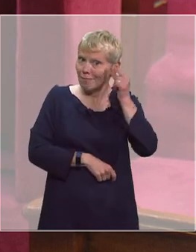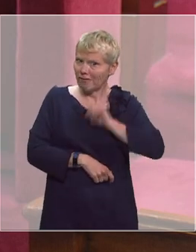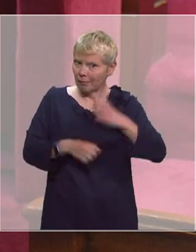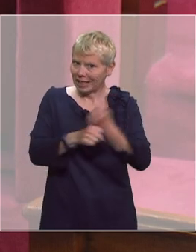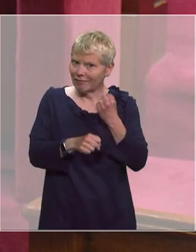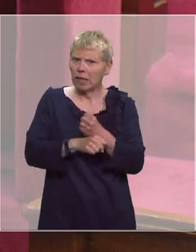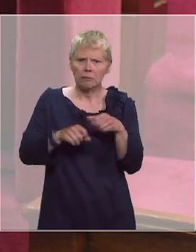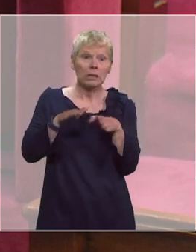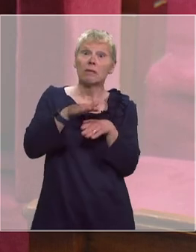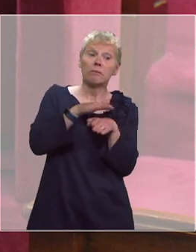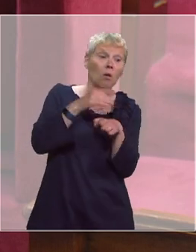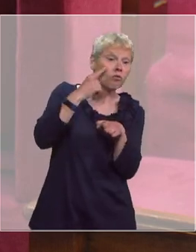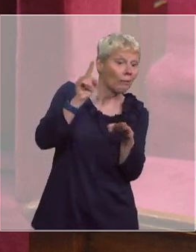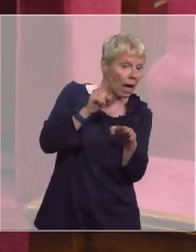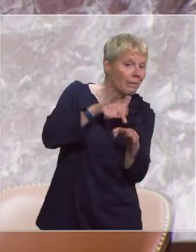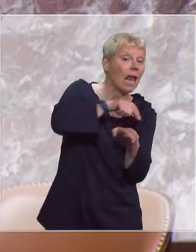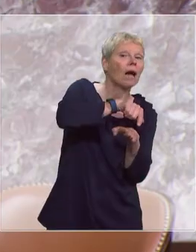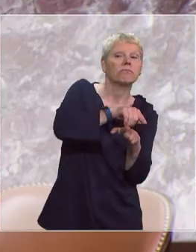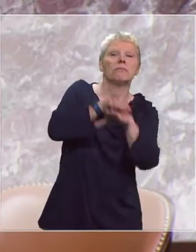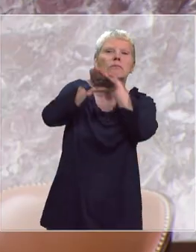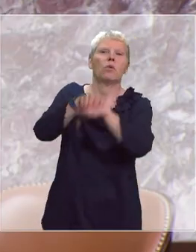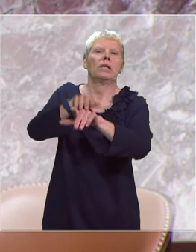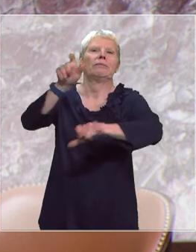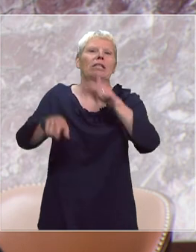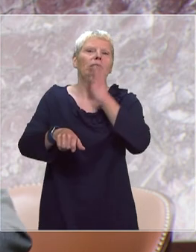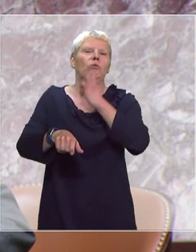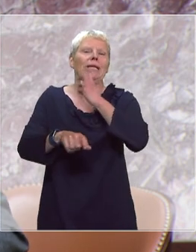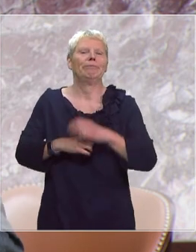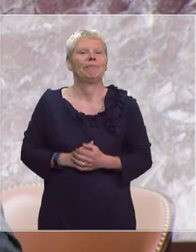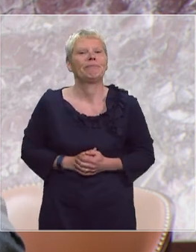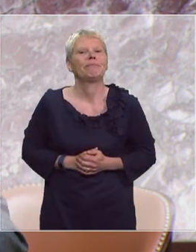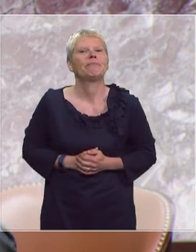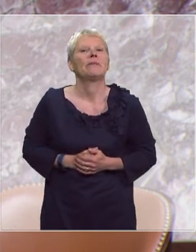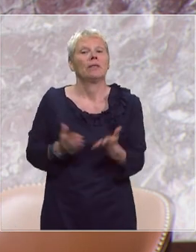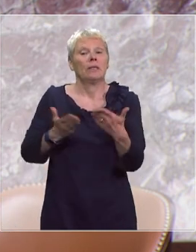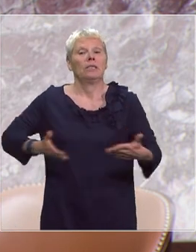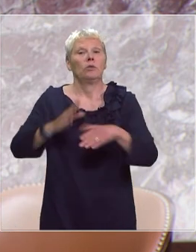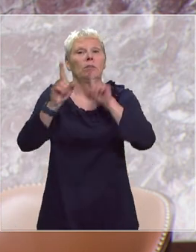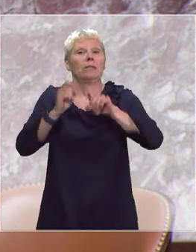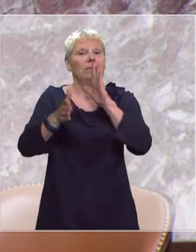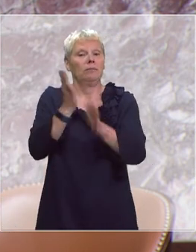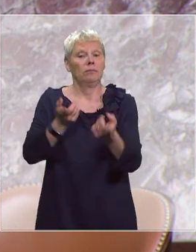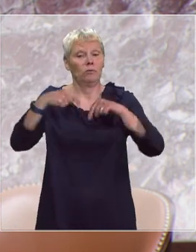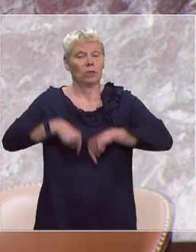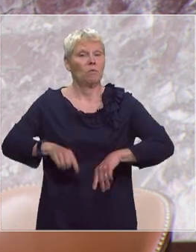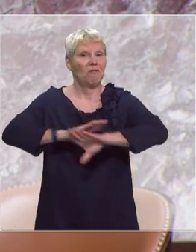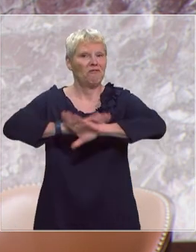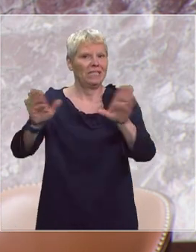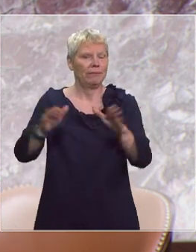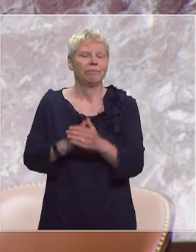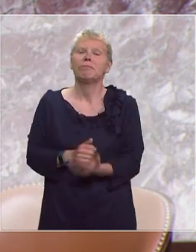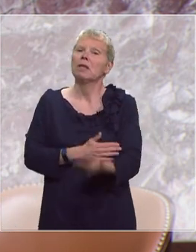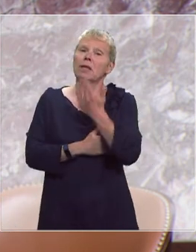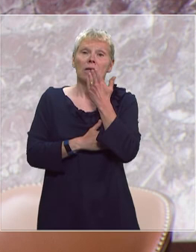qui dans l'ombre protègent les Français passer Merci monsieur le ministre la séance des questions au gouvernement est terminée je vous